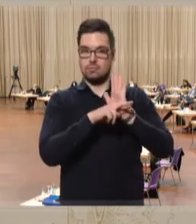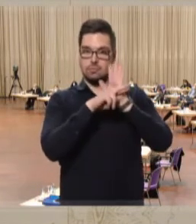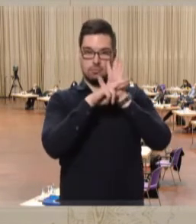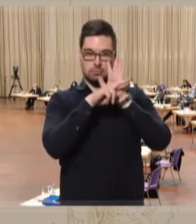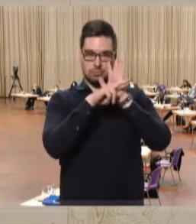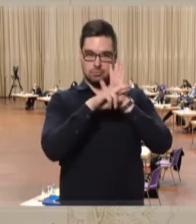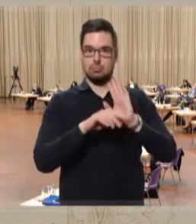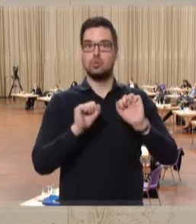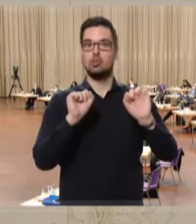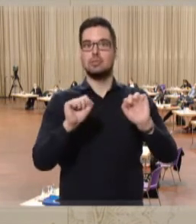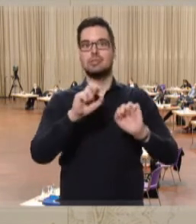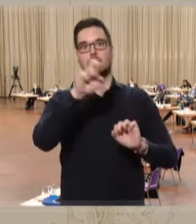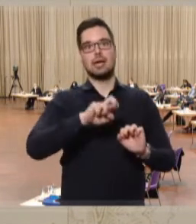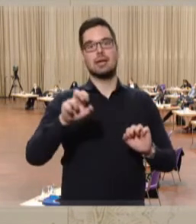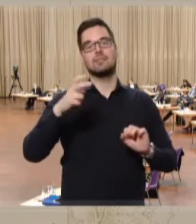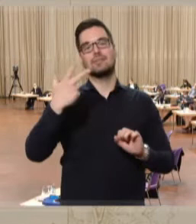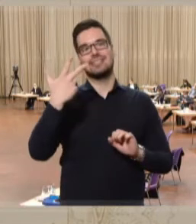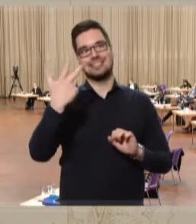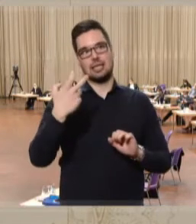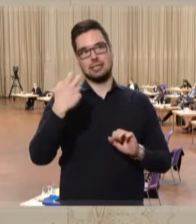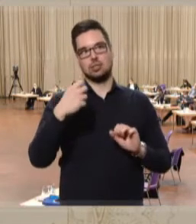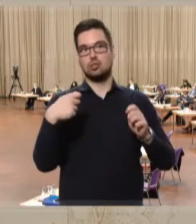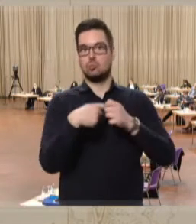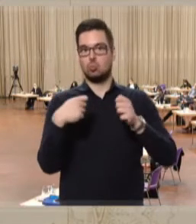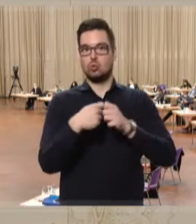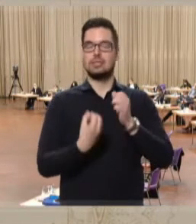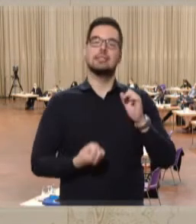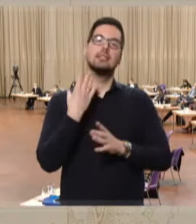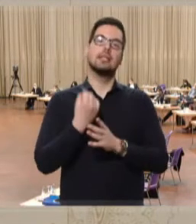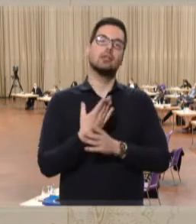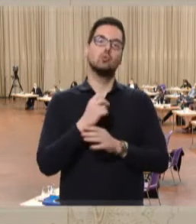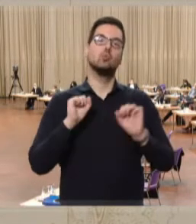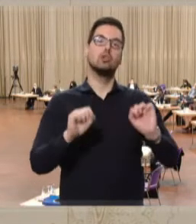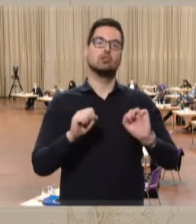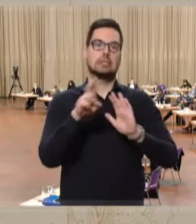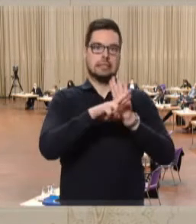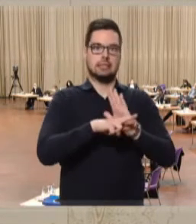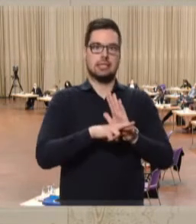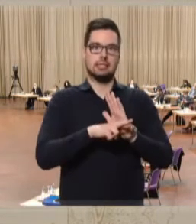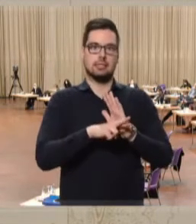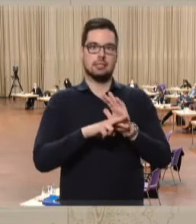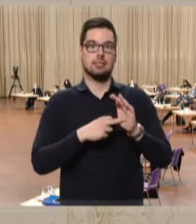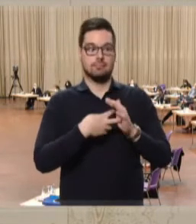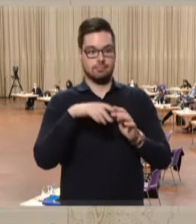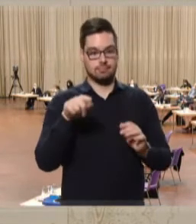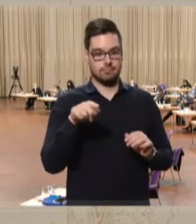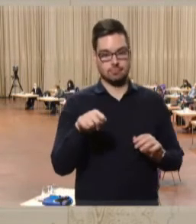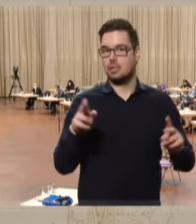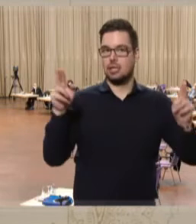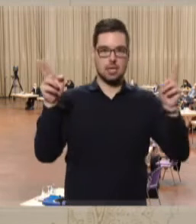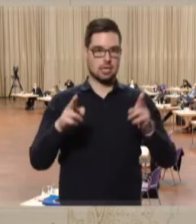den Schutz des Paragraf 30 Bundesnaturschutzgesetz fallenden Grünlandes vorhanden sind, kann diese auch keine